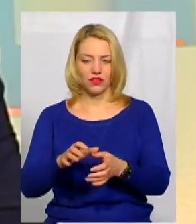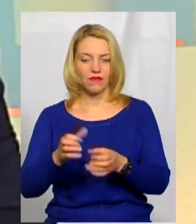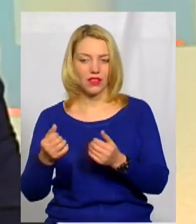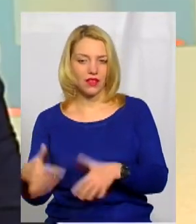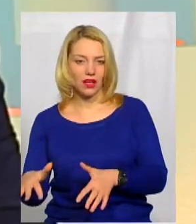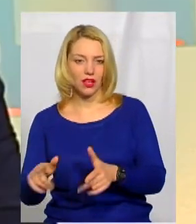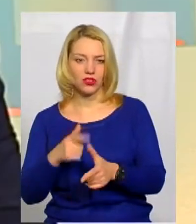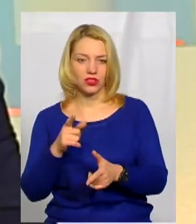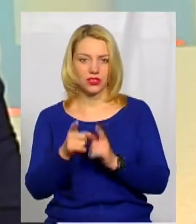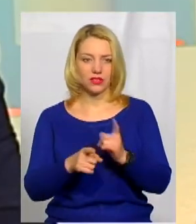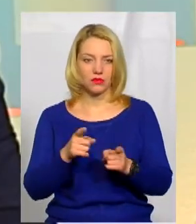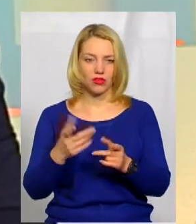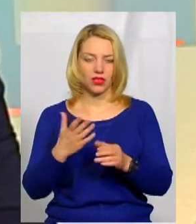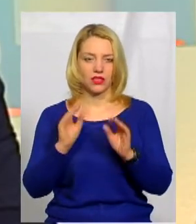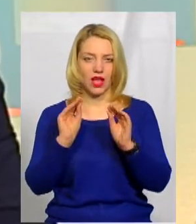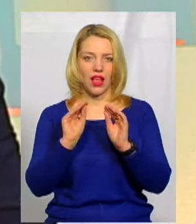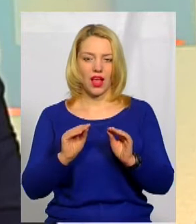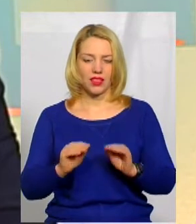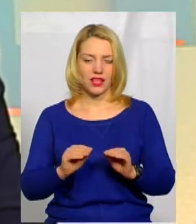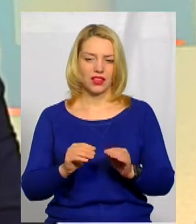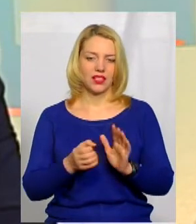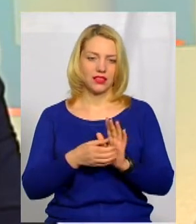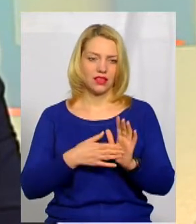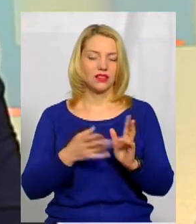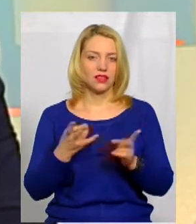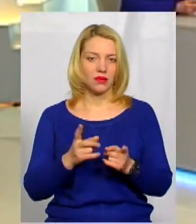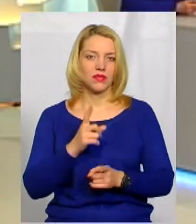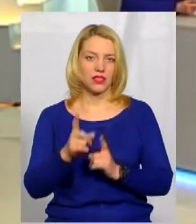якихось анкетних даних, також потрібно замінити посвідчення.